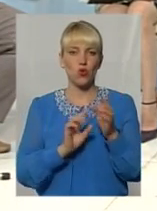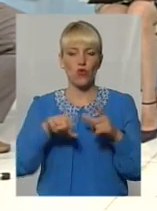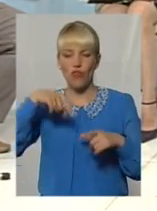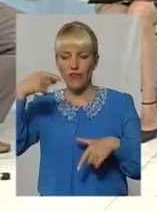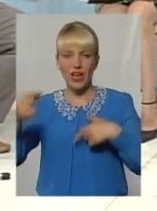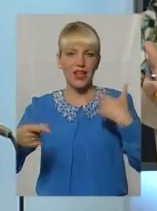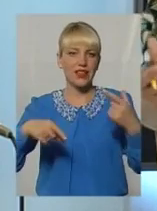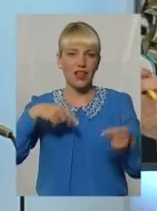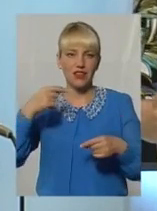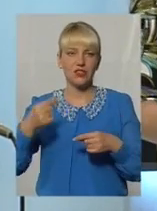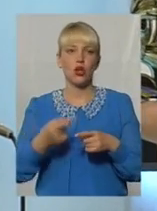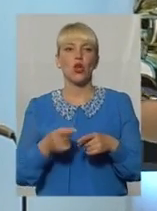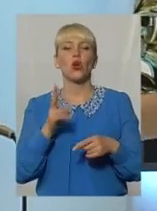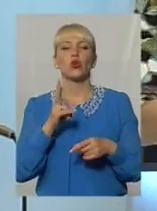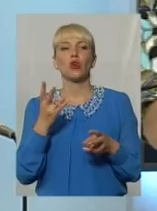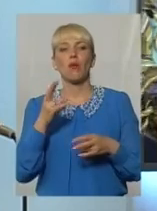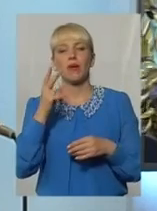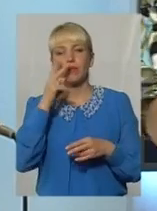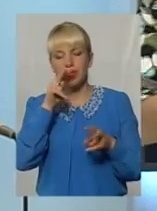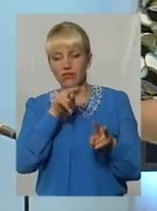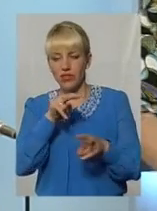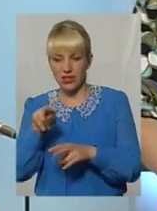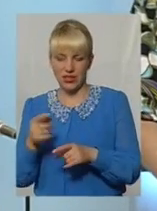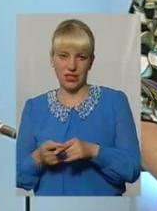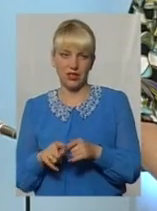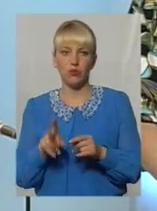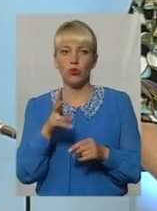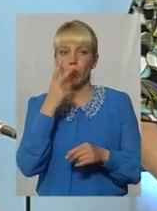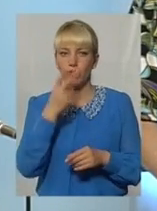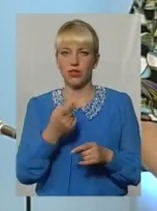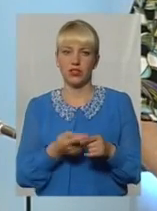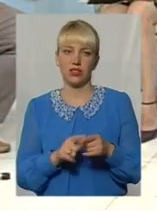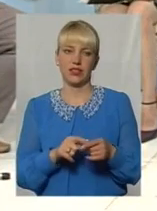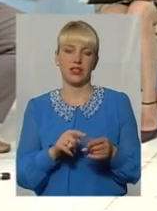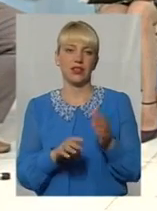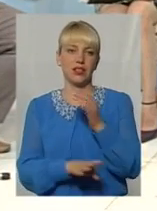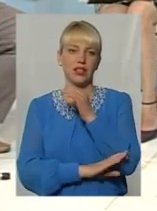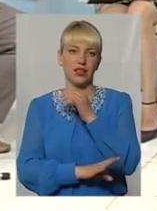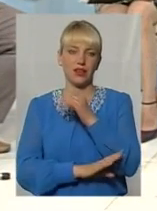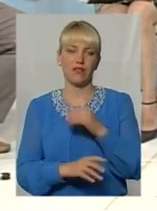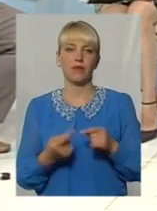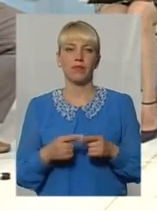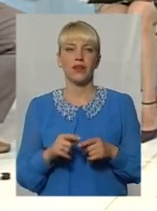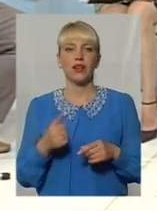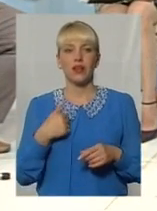би відповідати, хто має дивитися за тим, хто має побачити ті дерева? Ну, я так розумію, що відповідь на поверхні. В першу